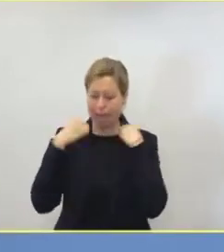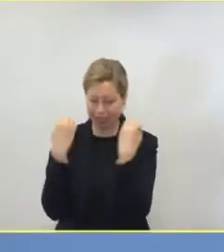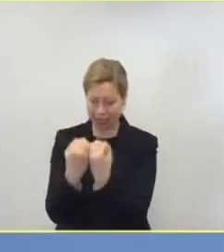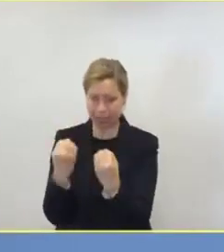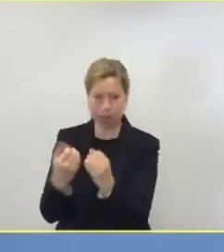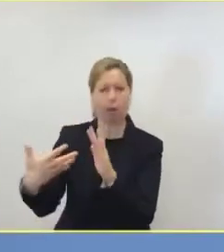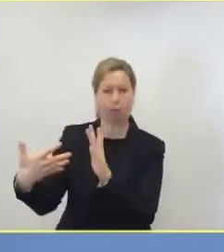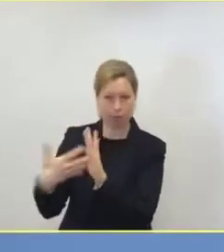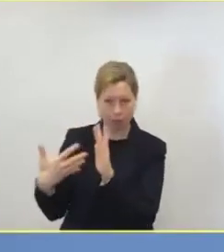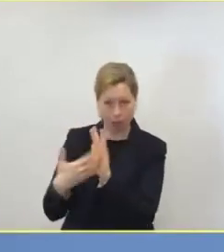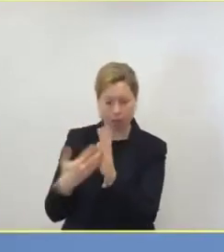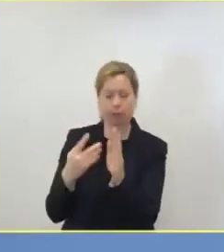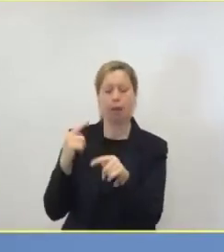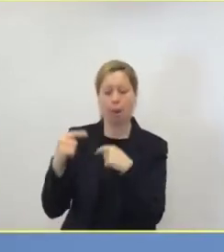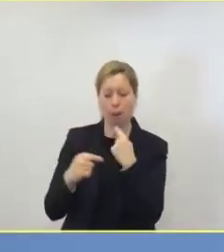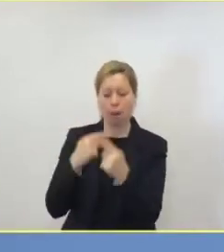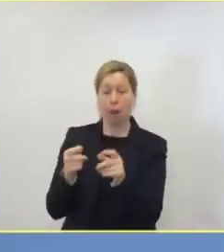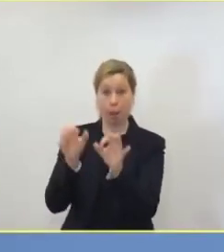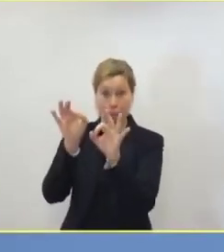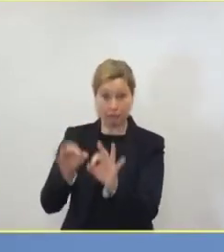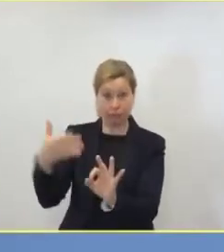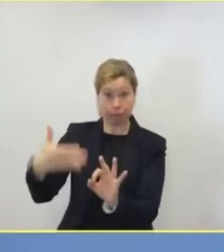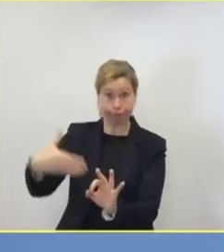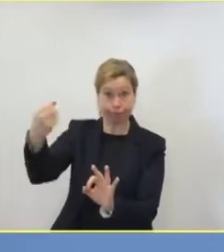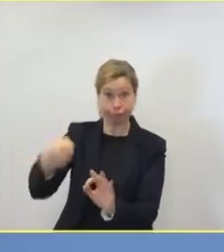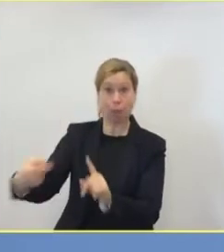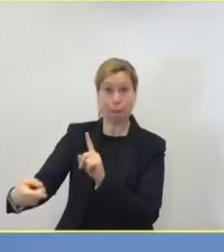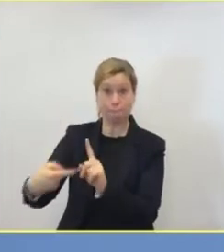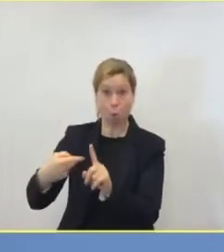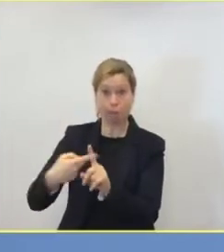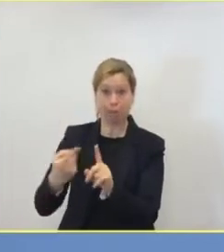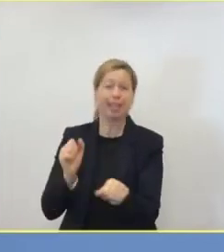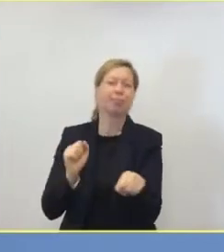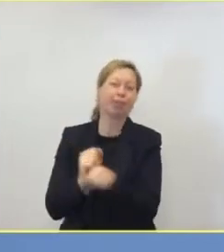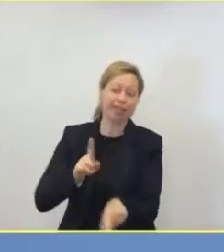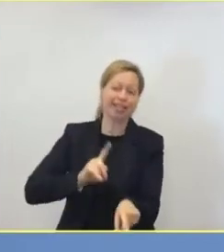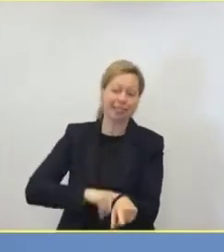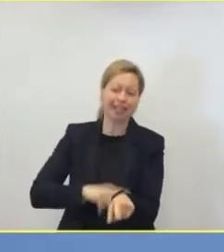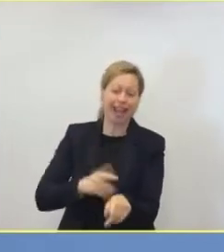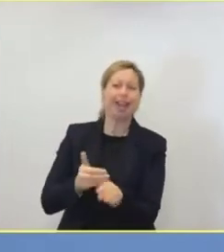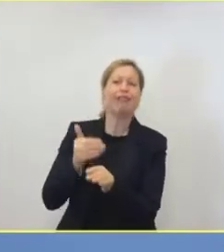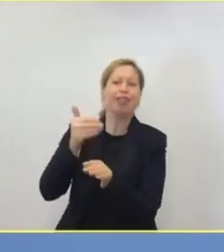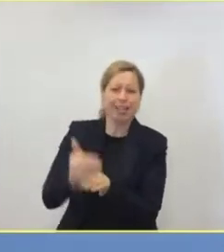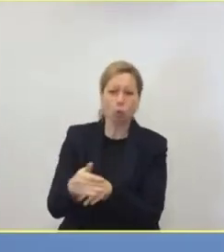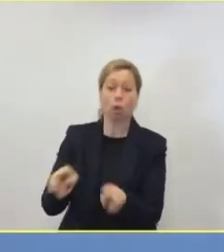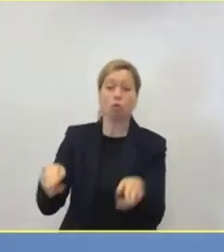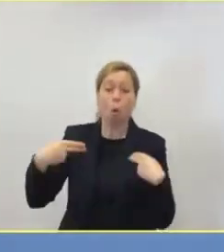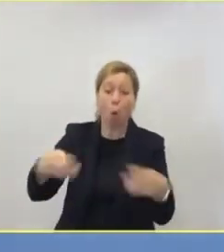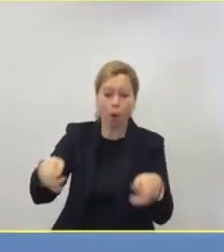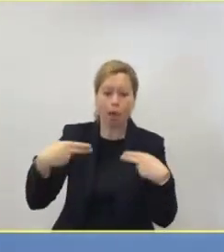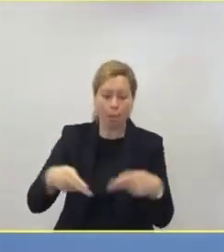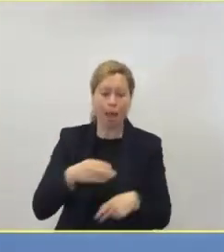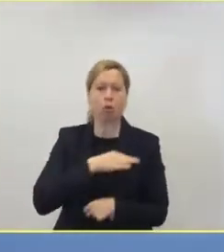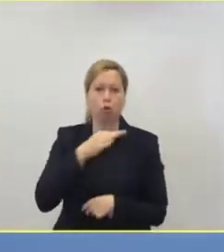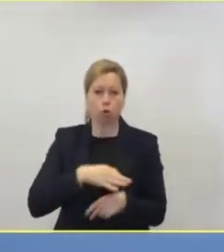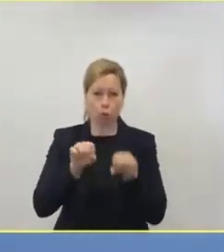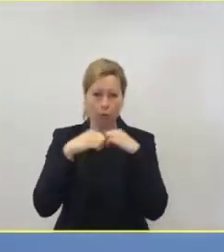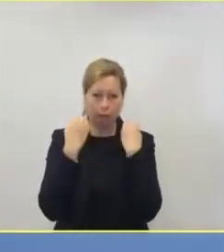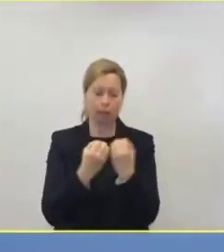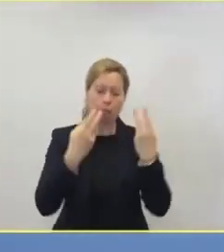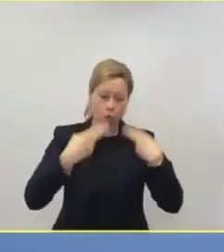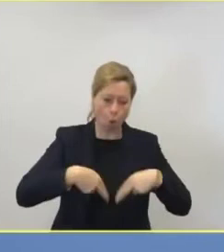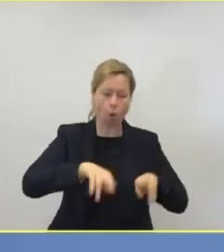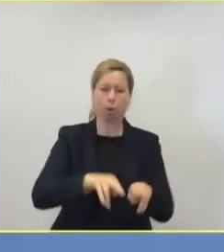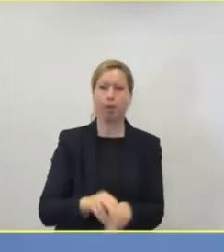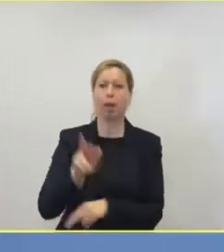Test natürlich nochmal dann, auch wenn er positiv ist, mit zeitlicher Verzügung ans Gesundheitsamt gemeldet. Die Gesundheitsämter melden wieder ans RKI und das